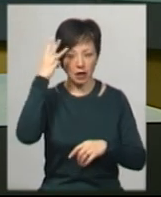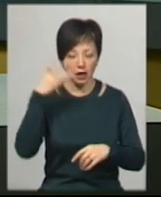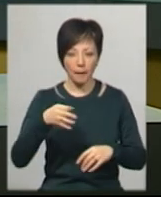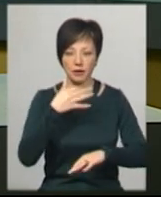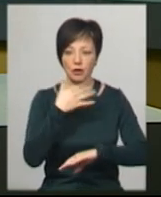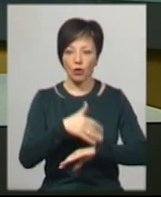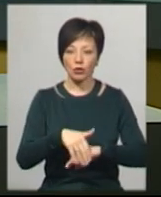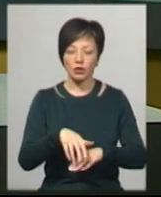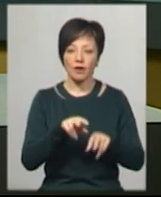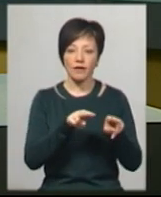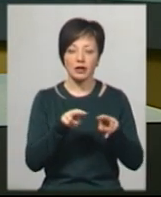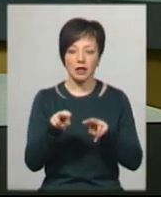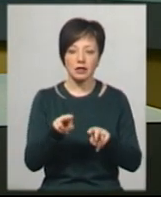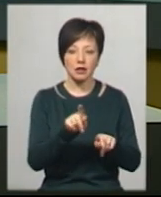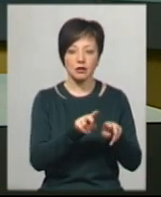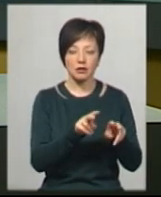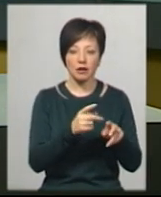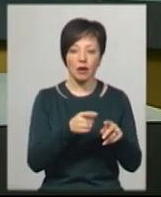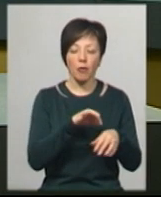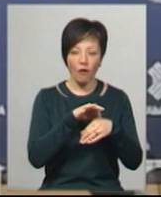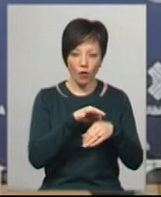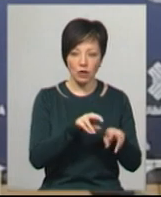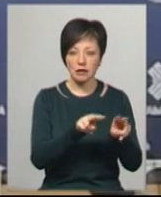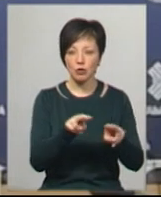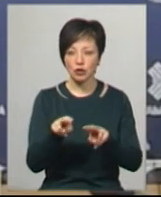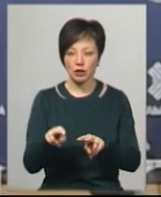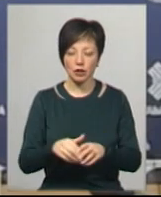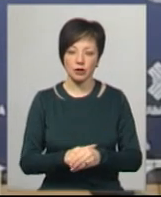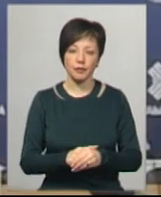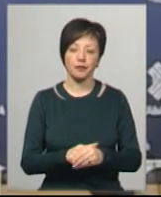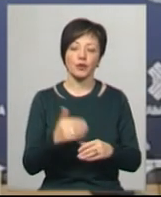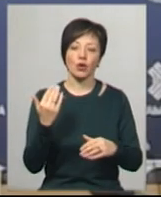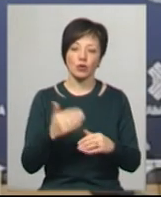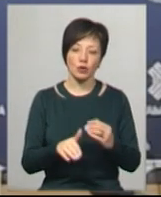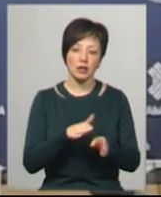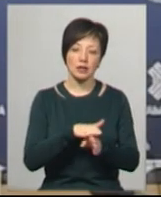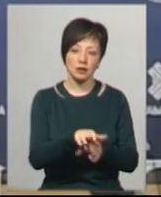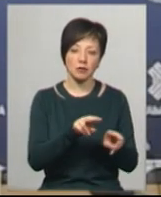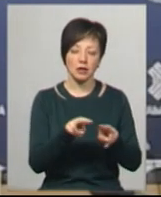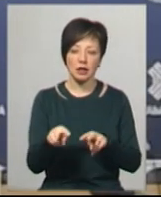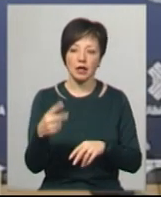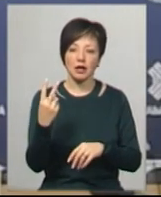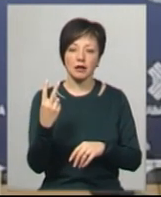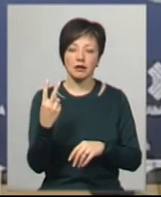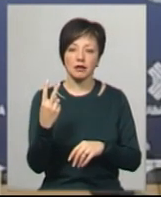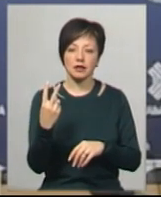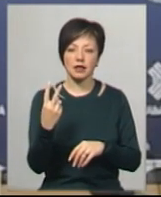кордоном, ведеться спостереження. Вже здійснюється спостереження за 215